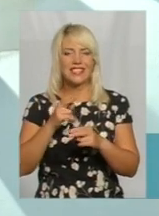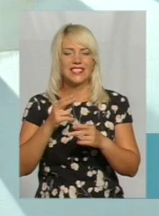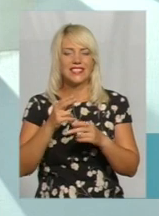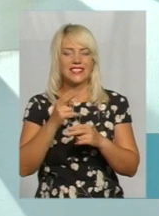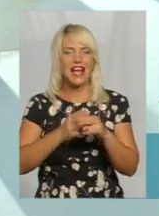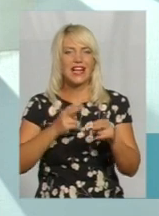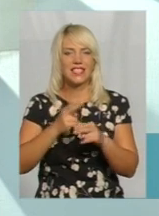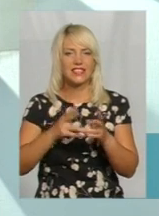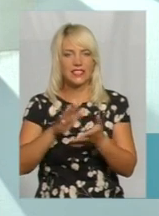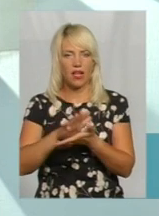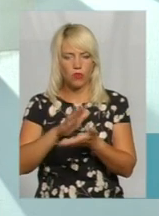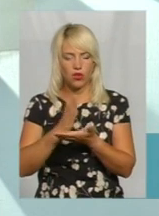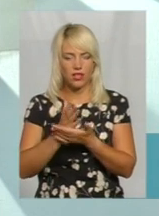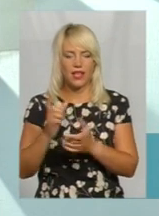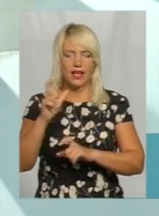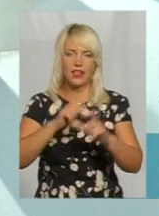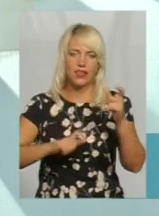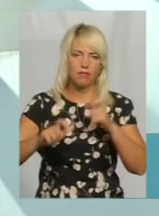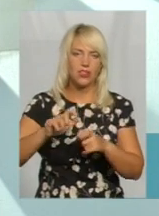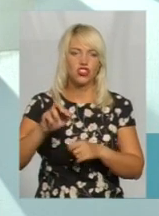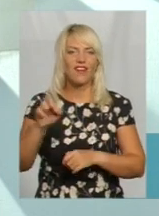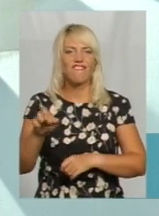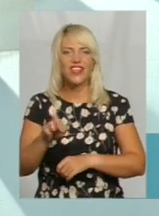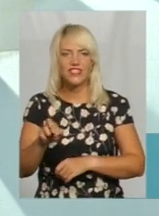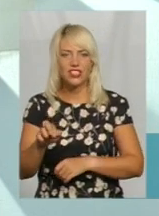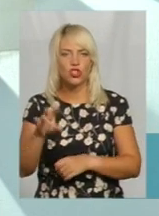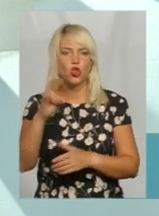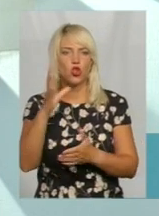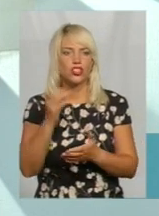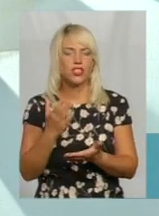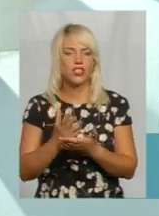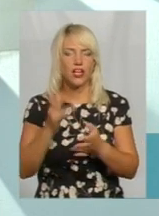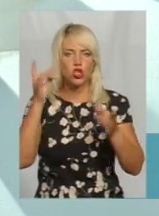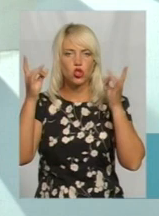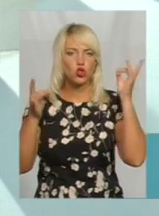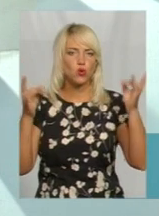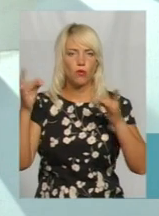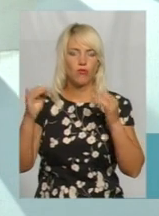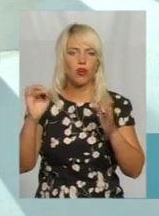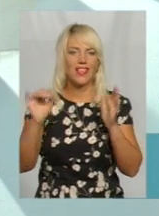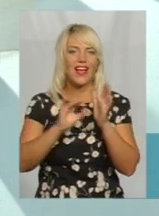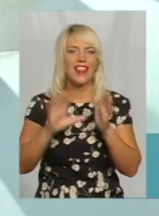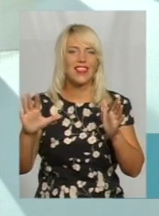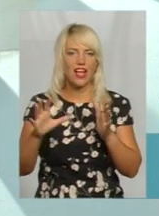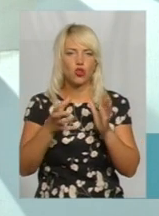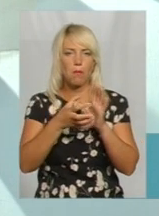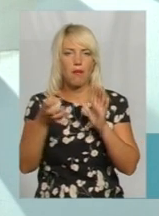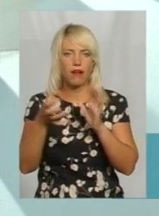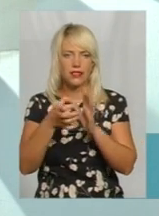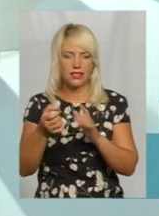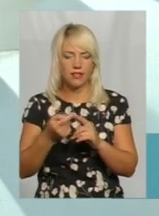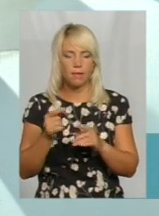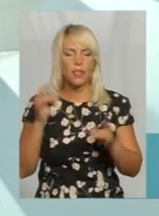є там хімічне, фізичне і так далі, але ще є шумове і електромагнітне. От шумове